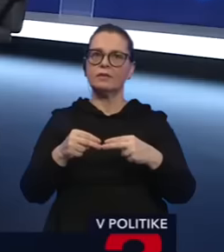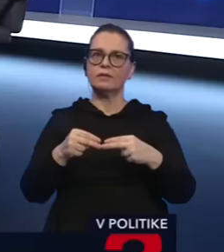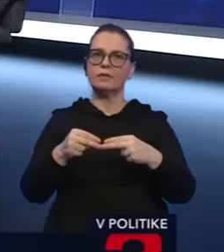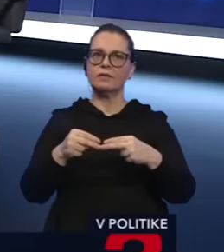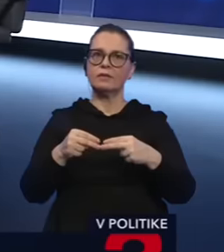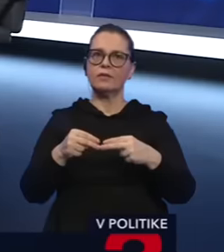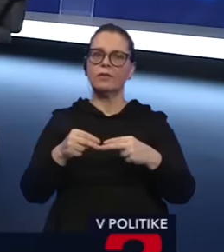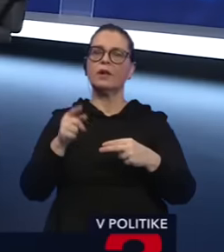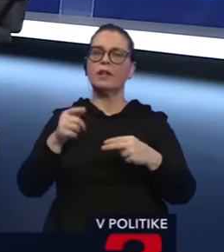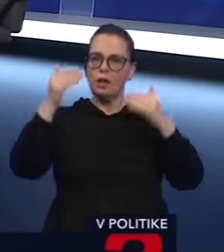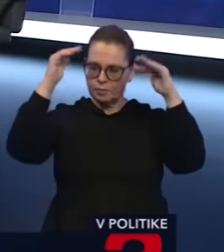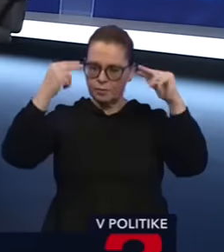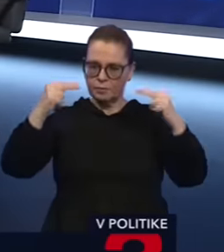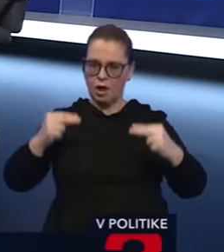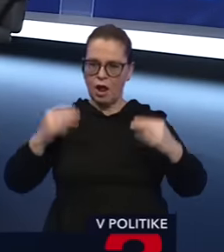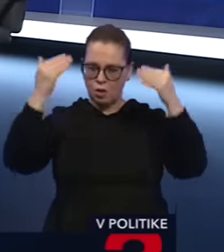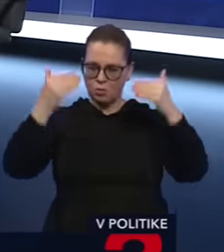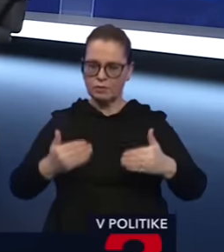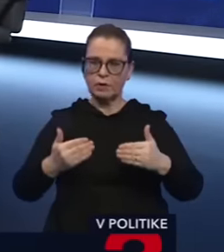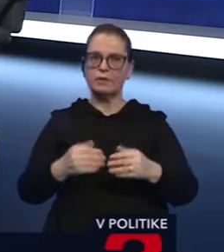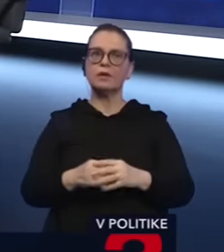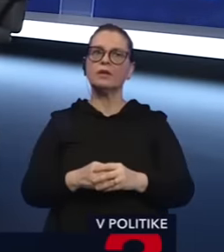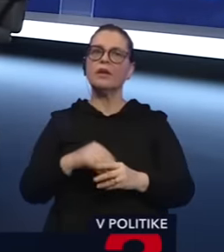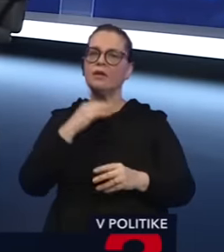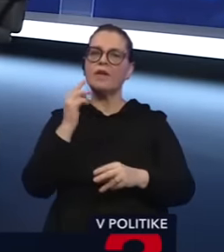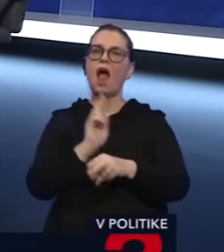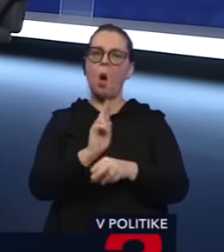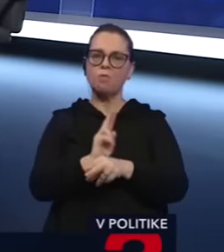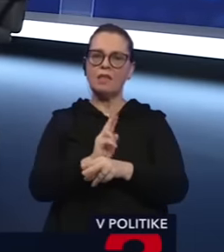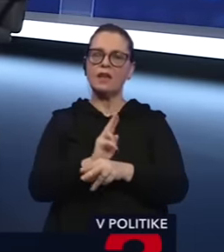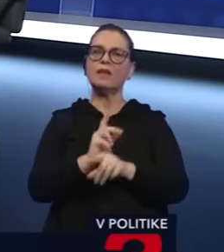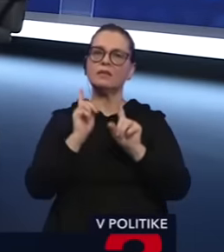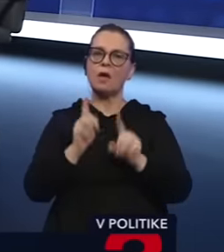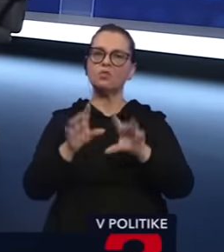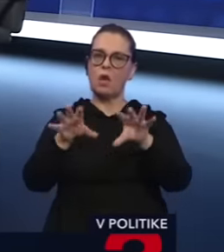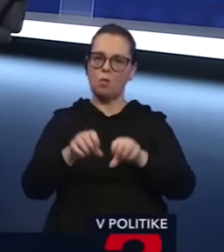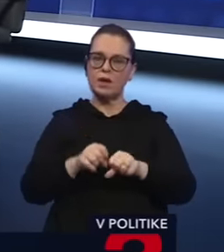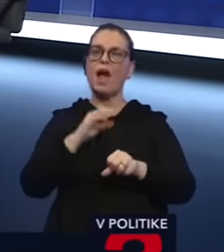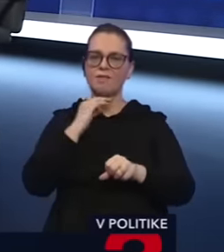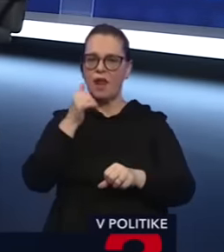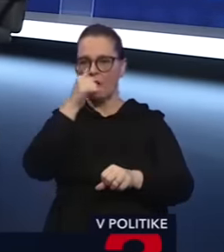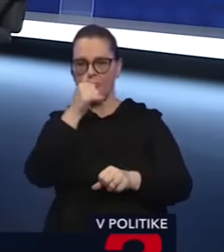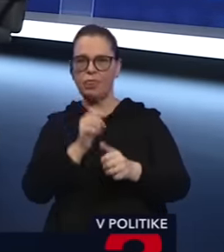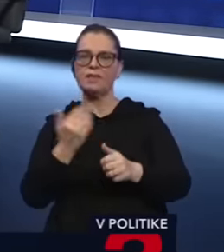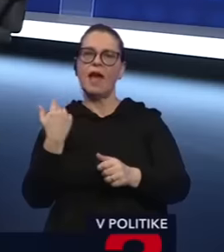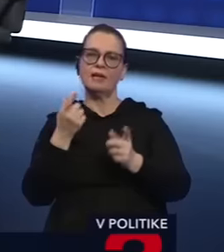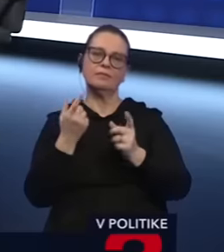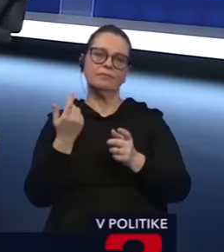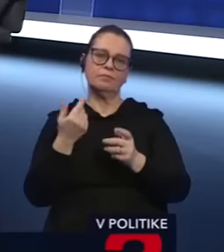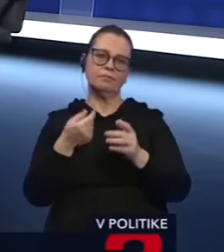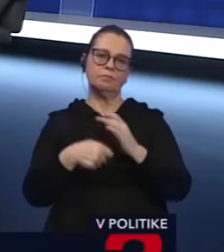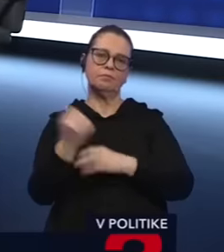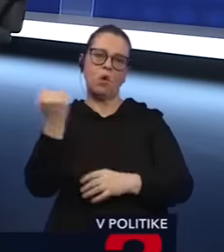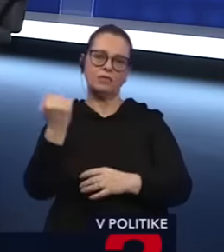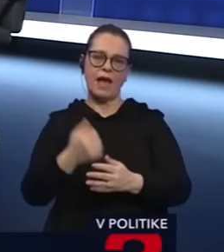žalúziami. Veľa opatrení sa muselo prijať. Veľa opatrení sa aj obchádzalo. Chcem sa ale nadviažme